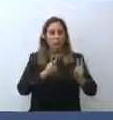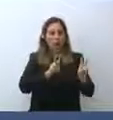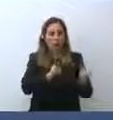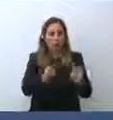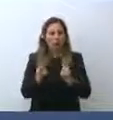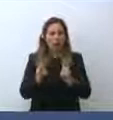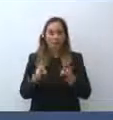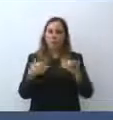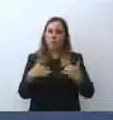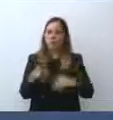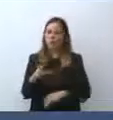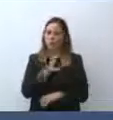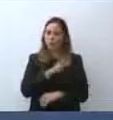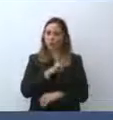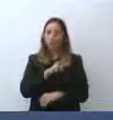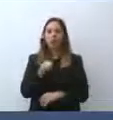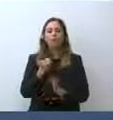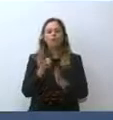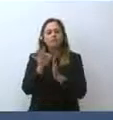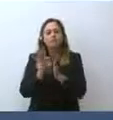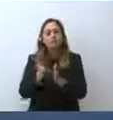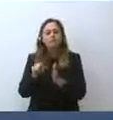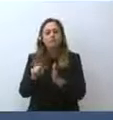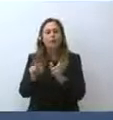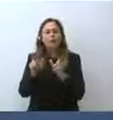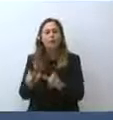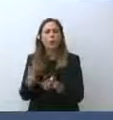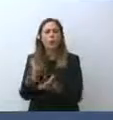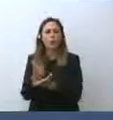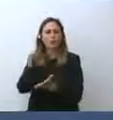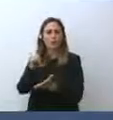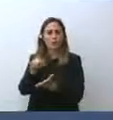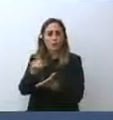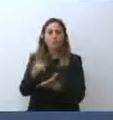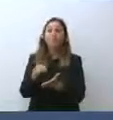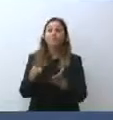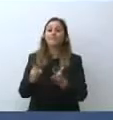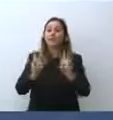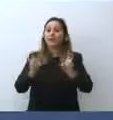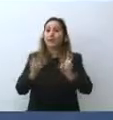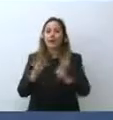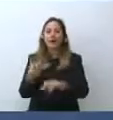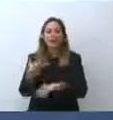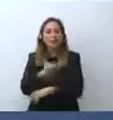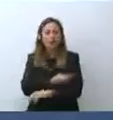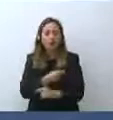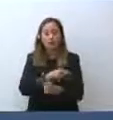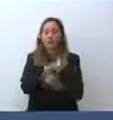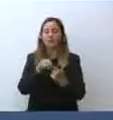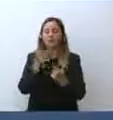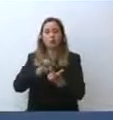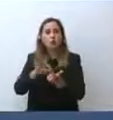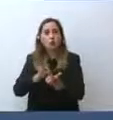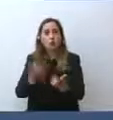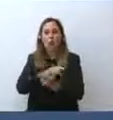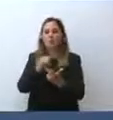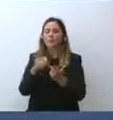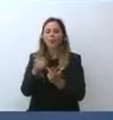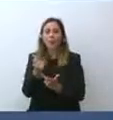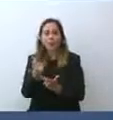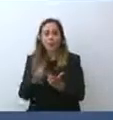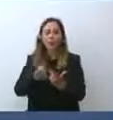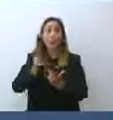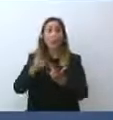Alcuni punti sulle questioni principali. Vaccini, scuola, economia, politica